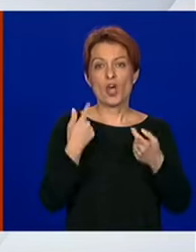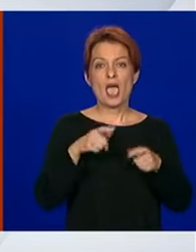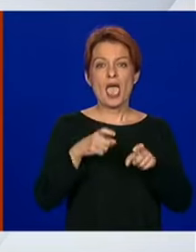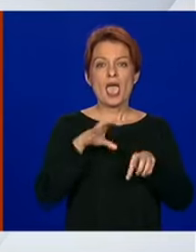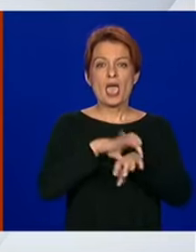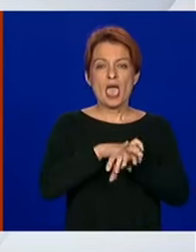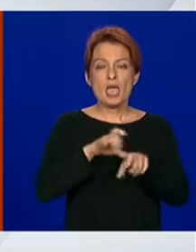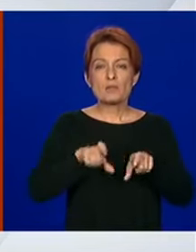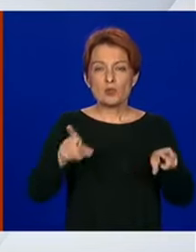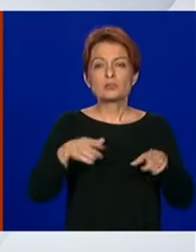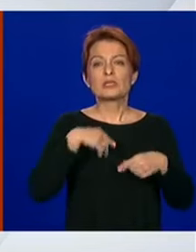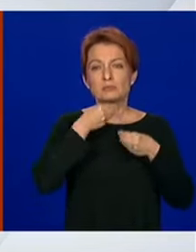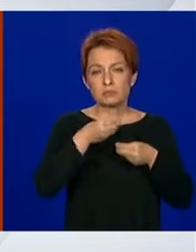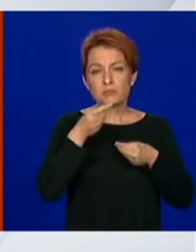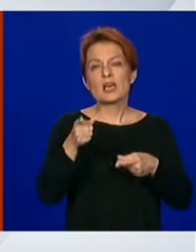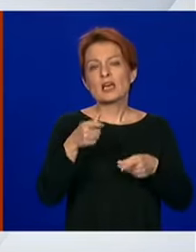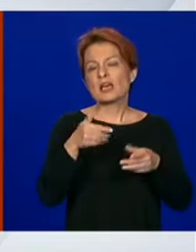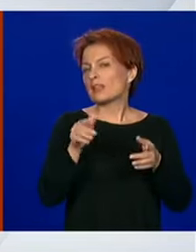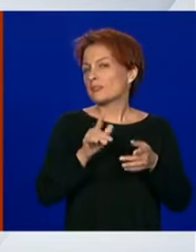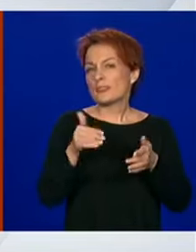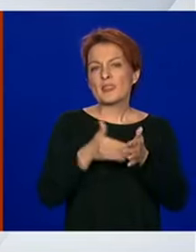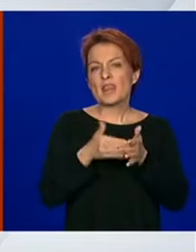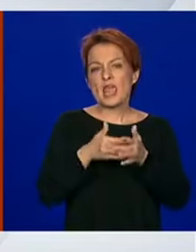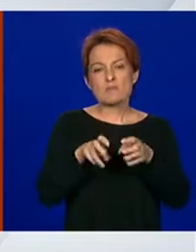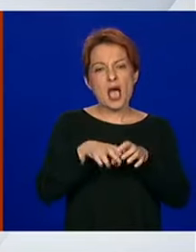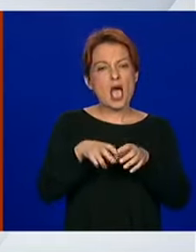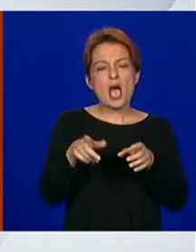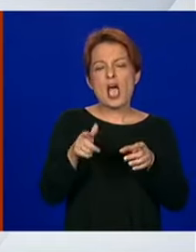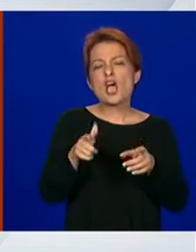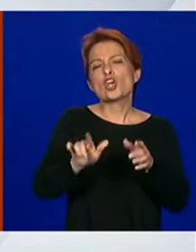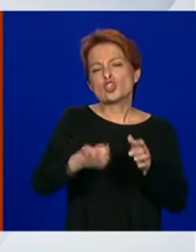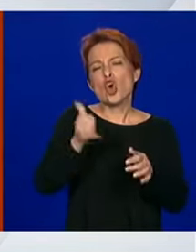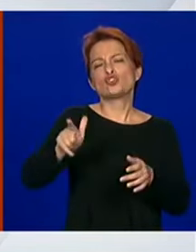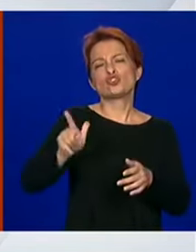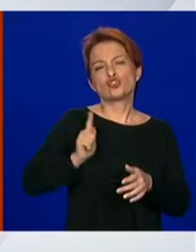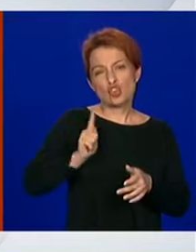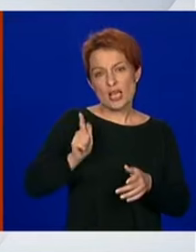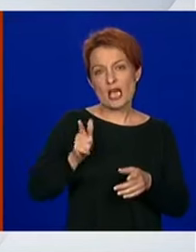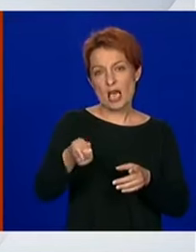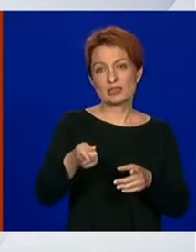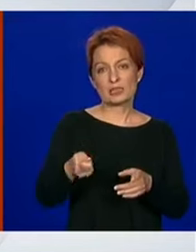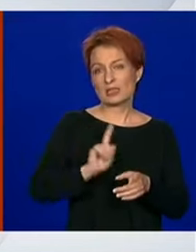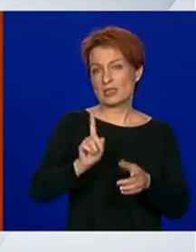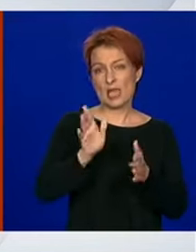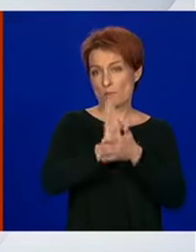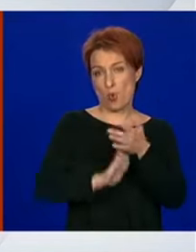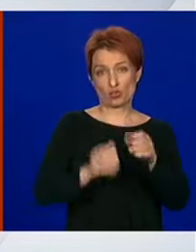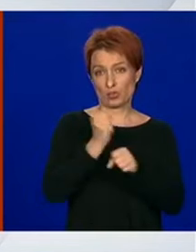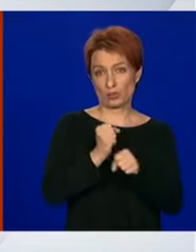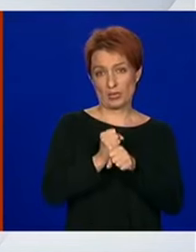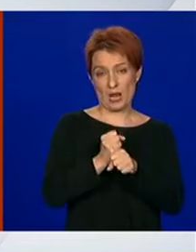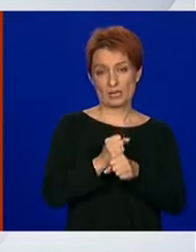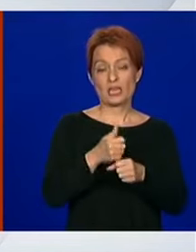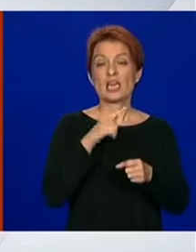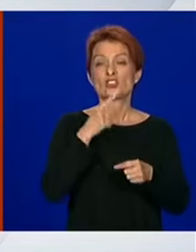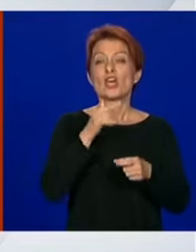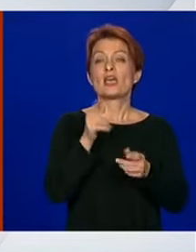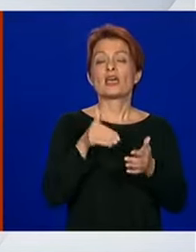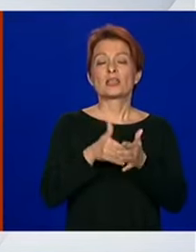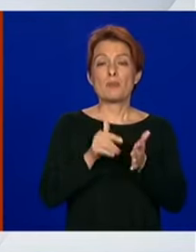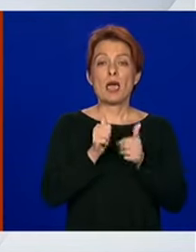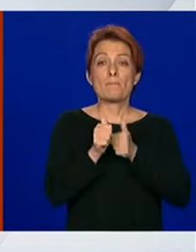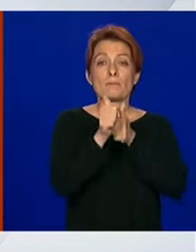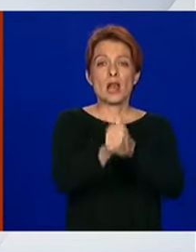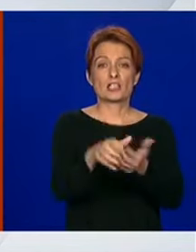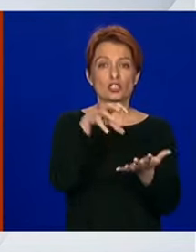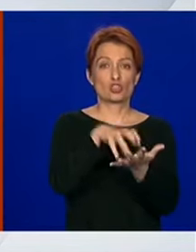rekli kako će se morati suzdržati od tih proba i da zapravo prate stožer? Što im možete poručiti? Olako, gledajte, bilo bi jako